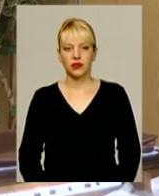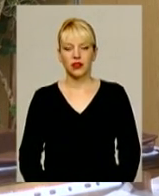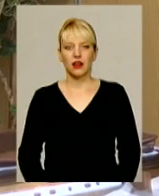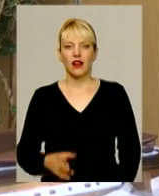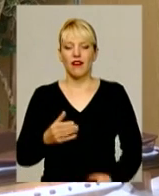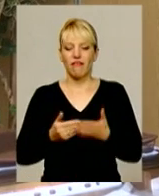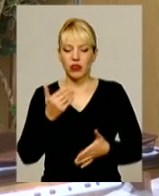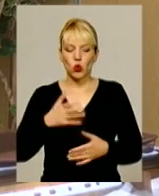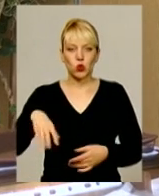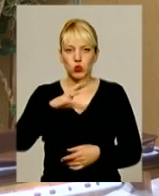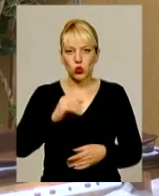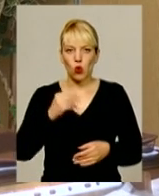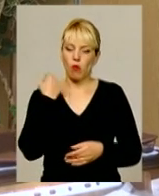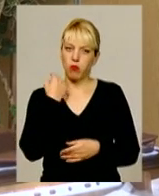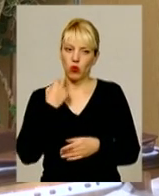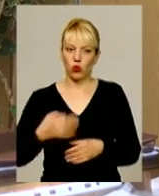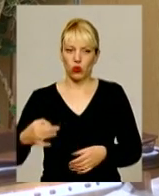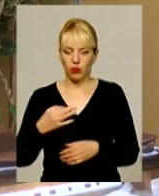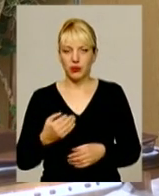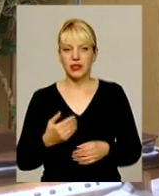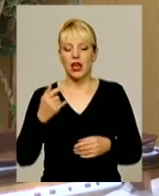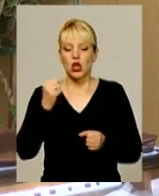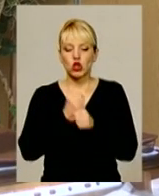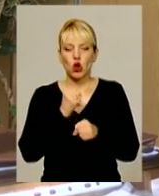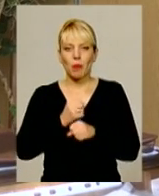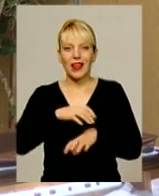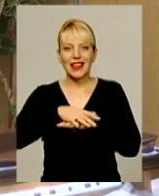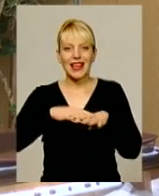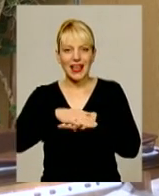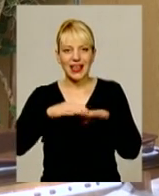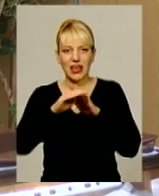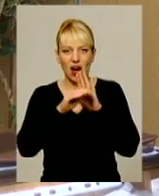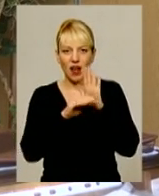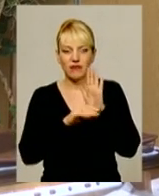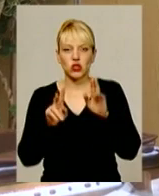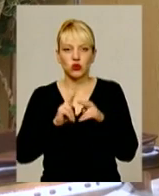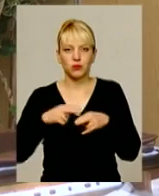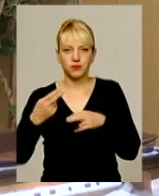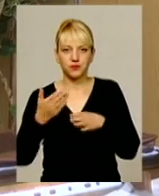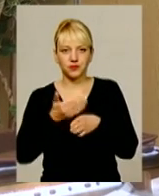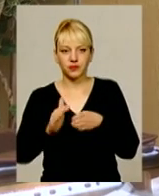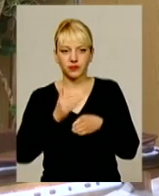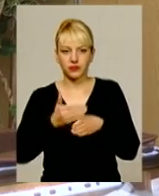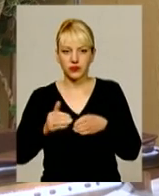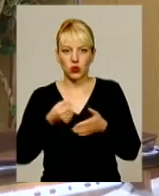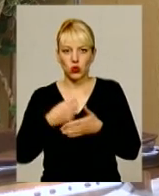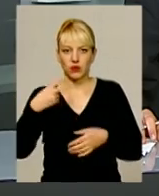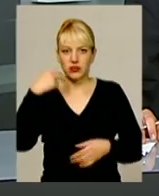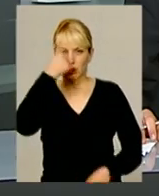області. Вони приймають, розробили графік, заборгувалися те, що ми їх просили, вони це зробили до 2020 року».